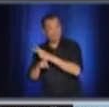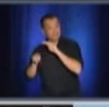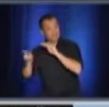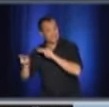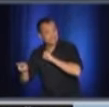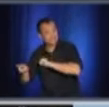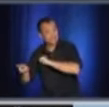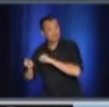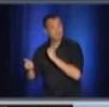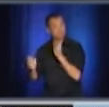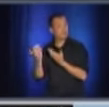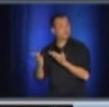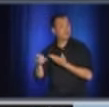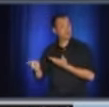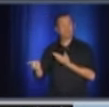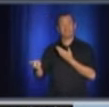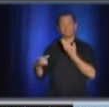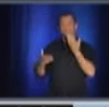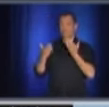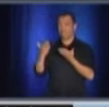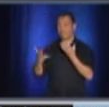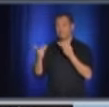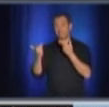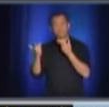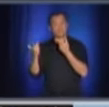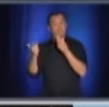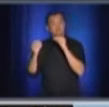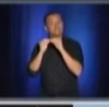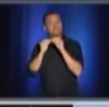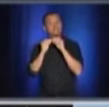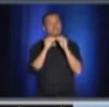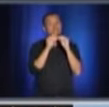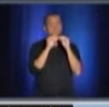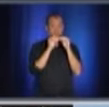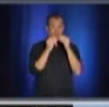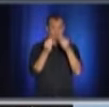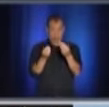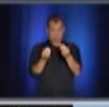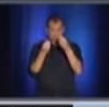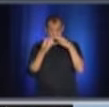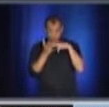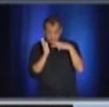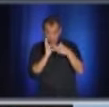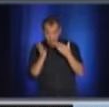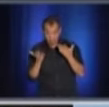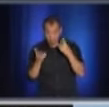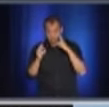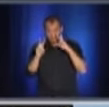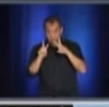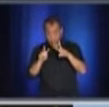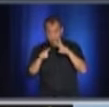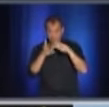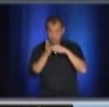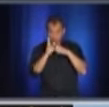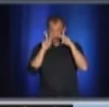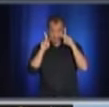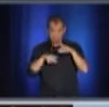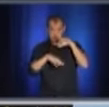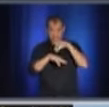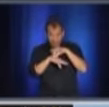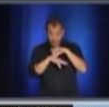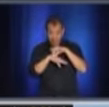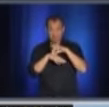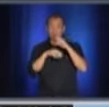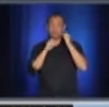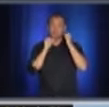Et en fait, derrière ces nombres-là, même pour quelqu'un comme moi qui aime les chiffres, c'est une personne qui est malade, c'est un proche, c'est